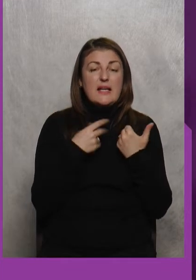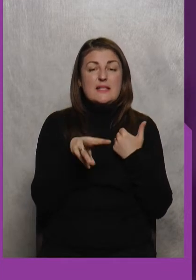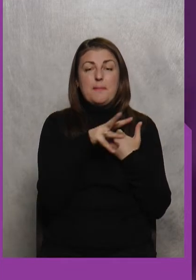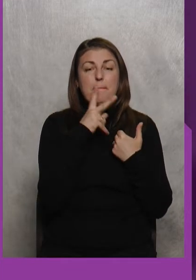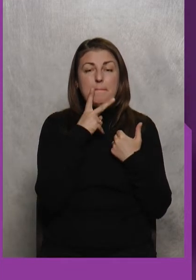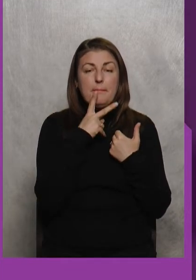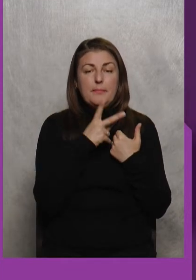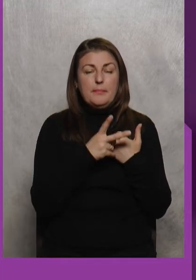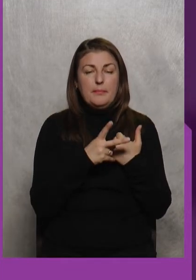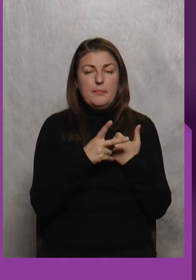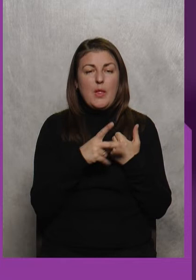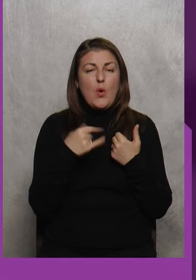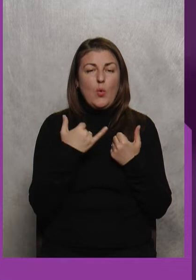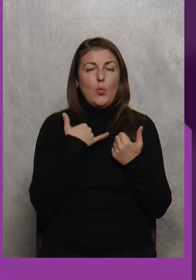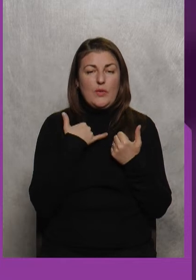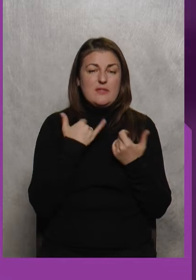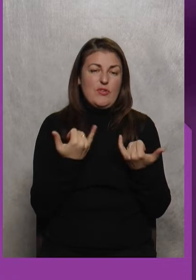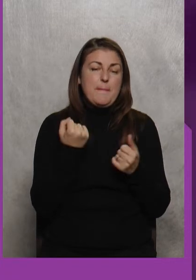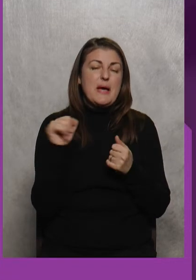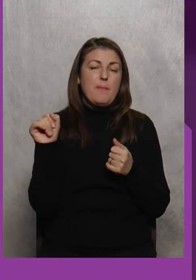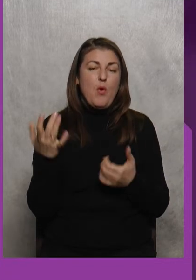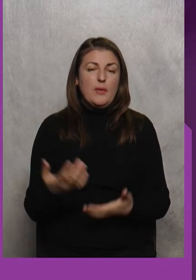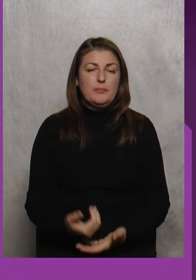У нас перемога